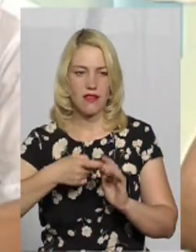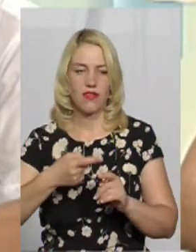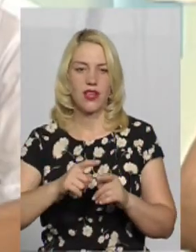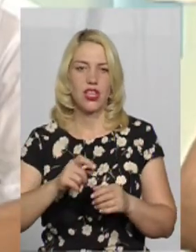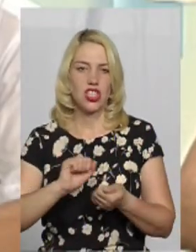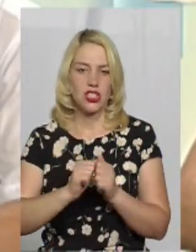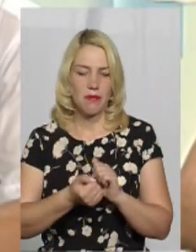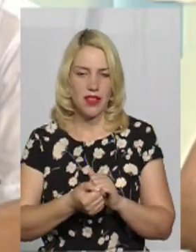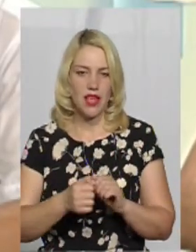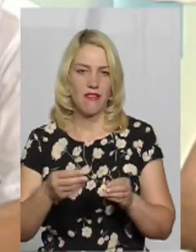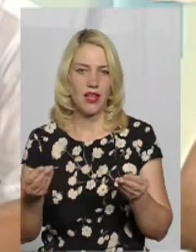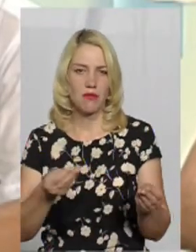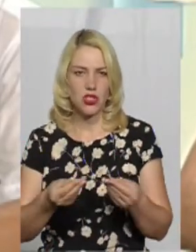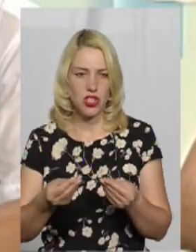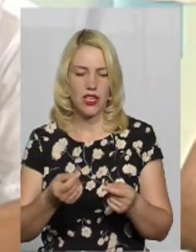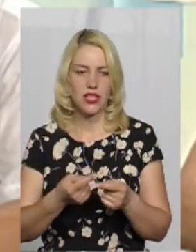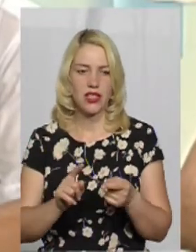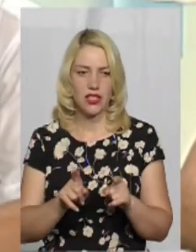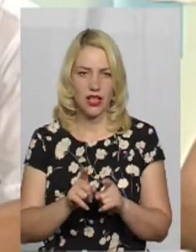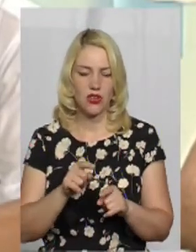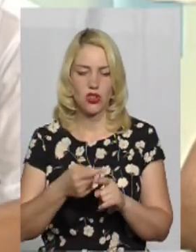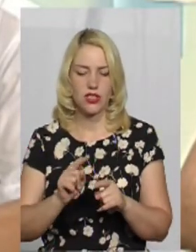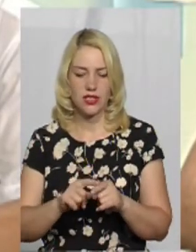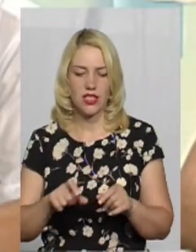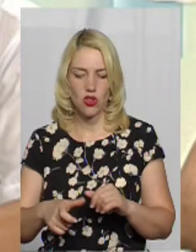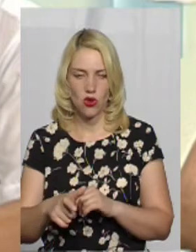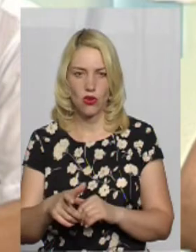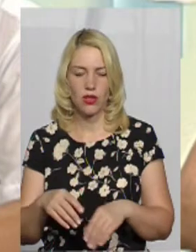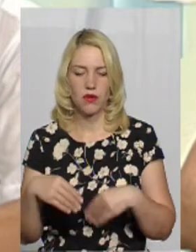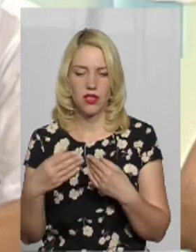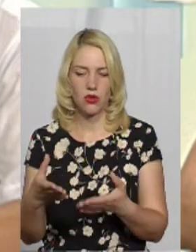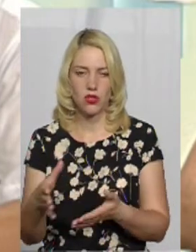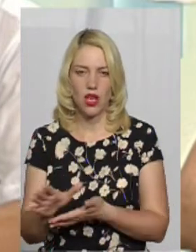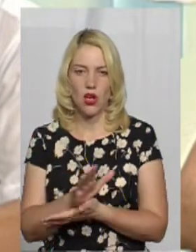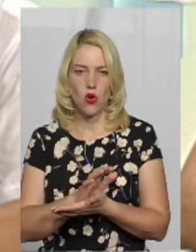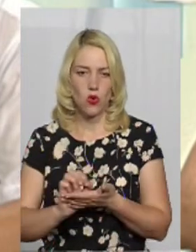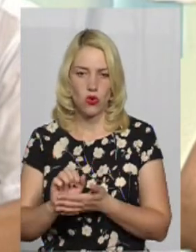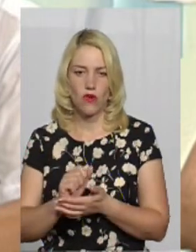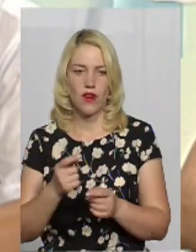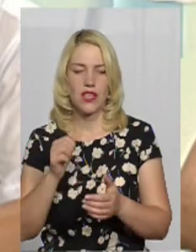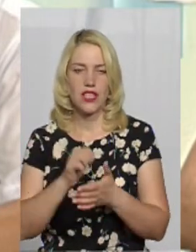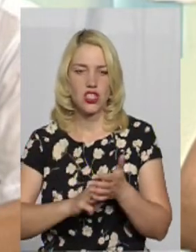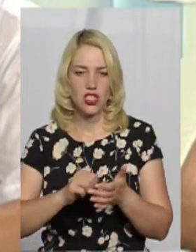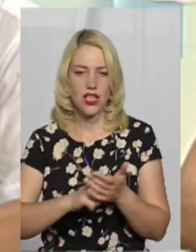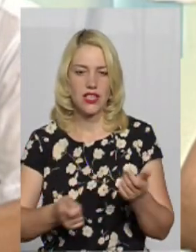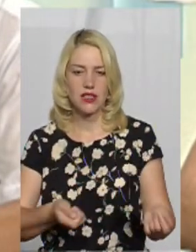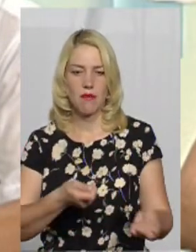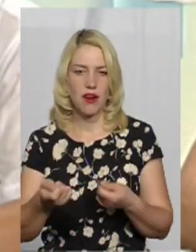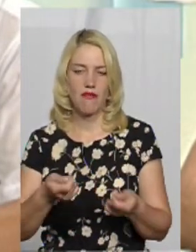щебеневих. Також дороги ці піддаються руйнуванню через перевезення цих матеріалів